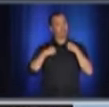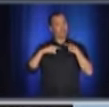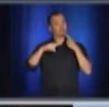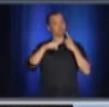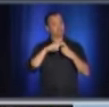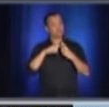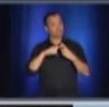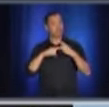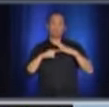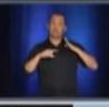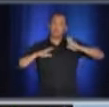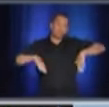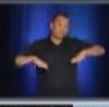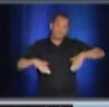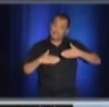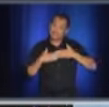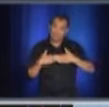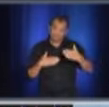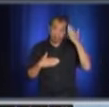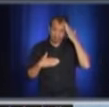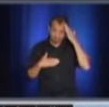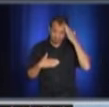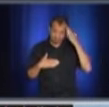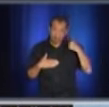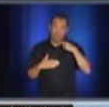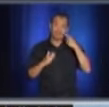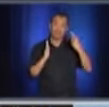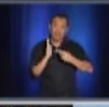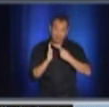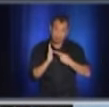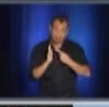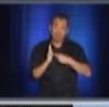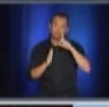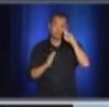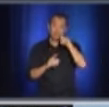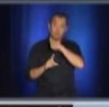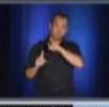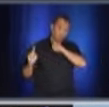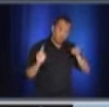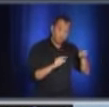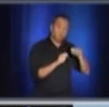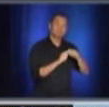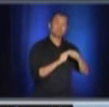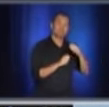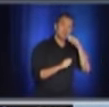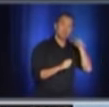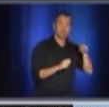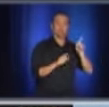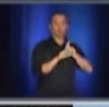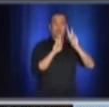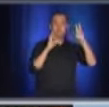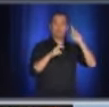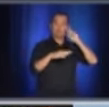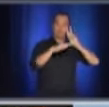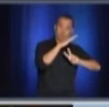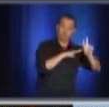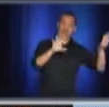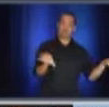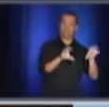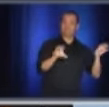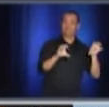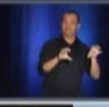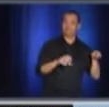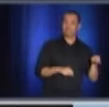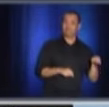parce qu'on doit être capable d'avoir, je le répète, un dépistage proactif. Bon. J'aimerais aussi parler